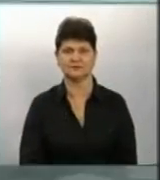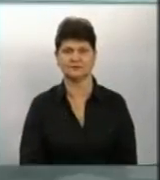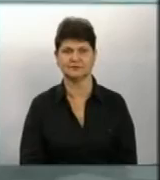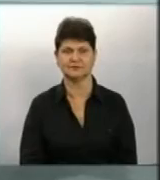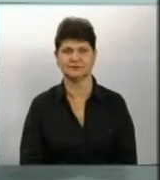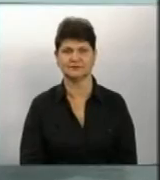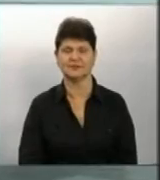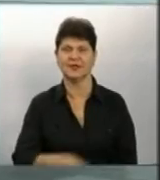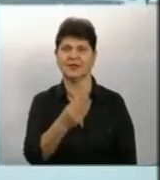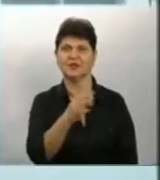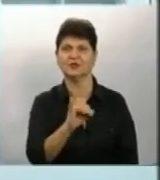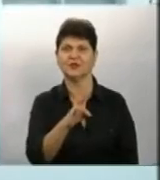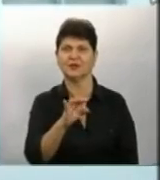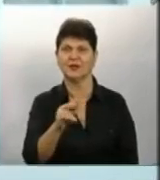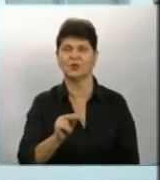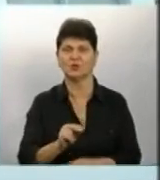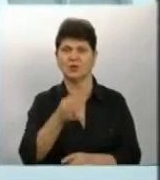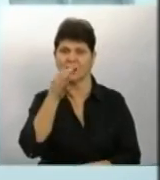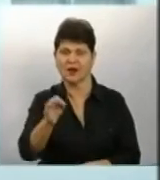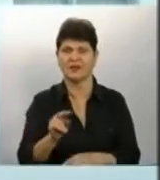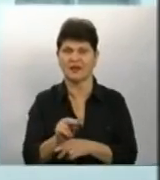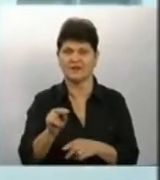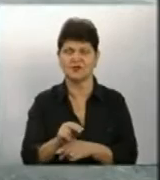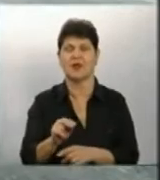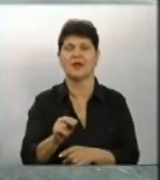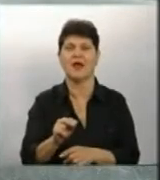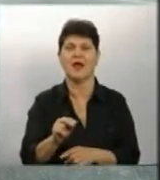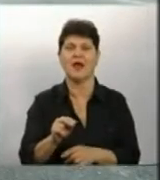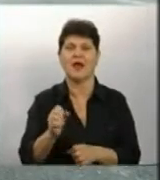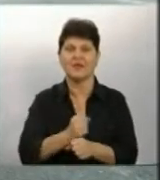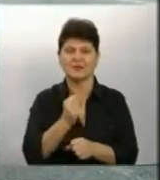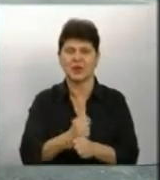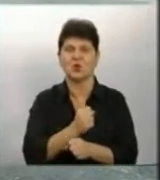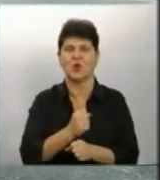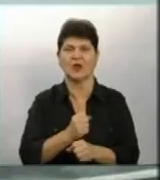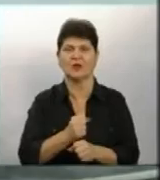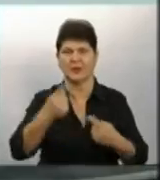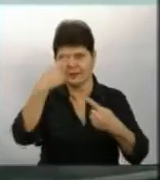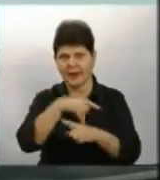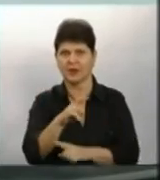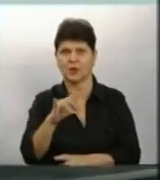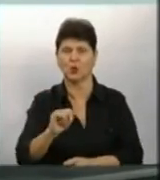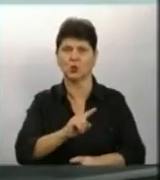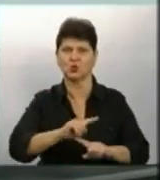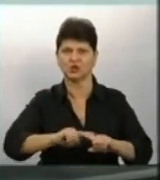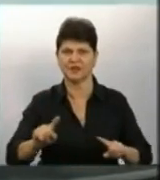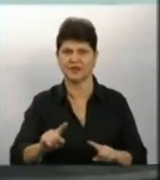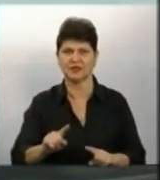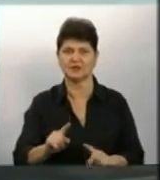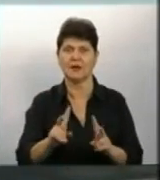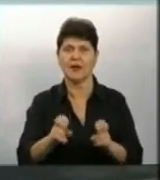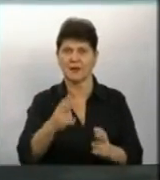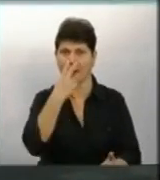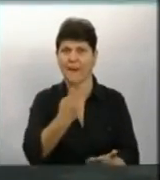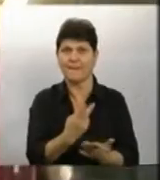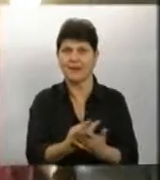Шенкарук каже, такі навчання допомагають рятувальникам відпрацьовувати техніку і швидкість Як приклад, Одеса показав, що може бути